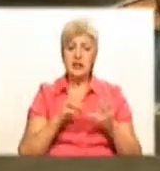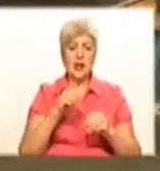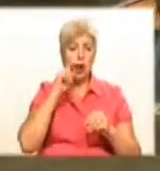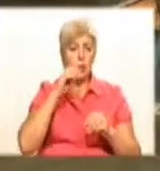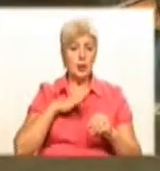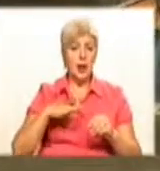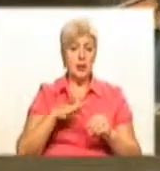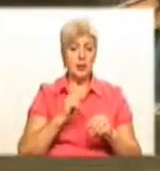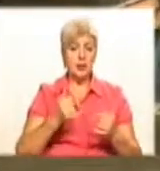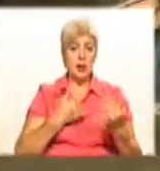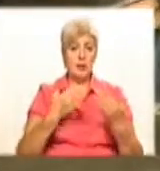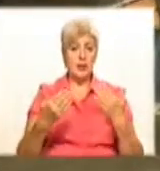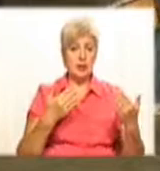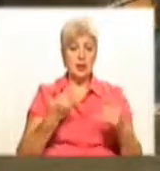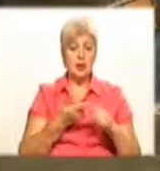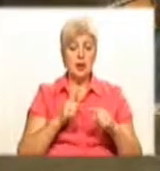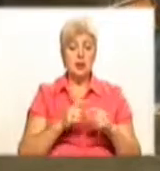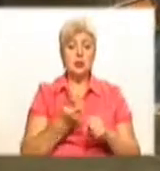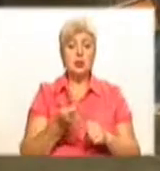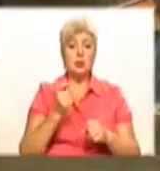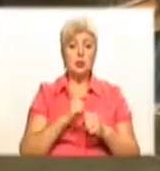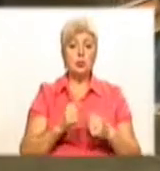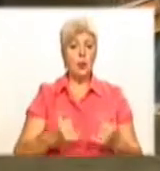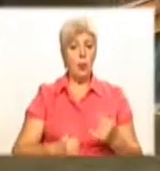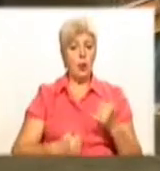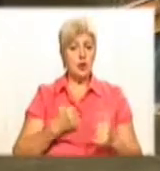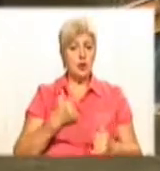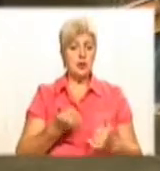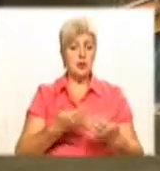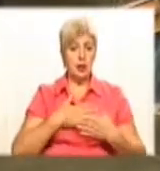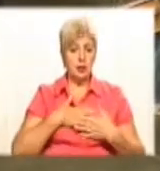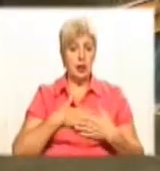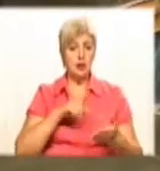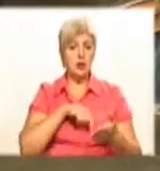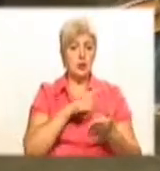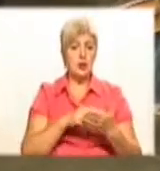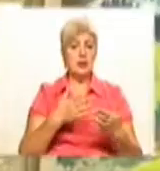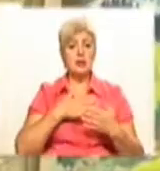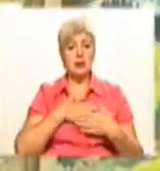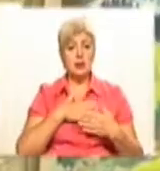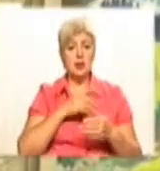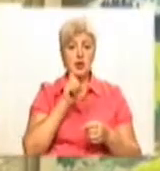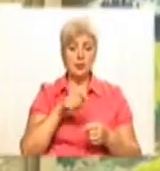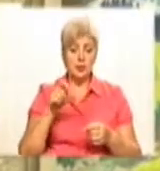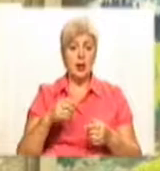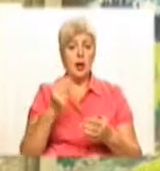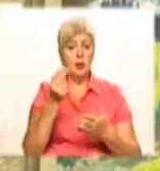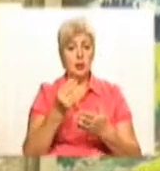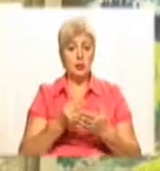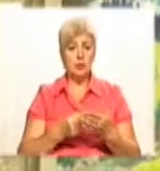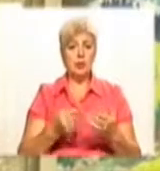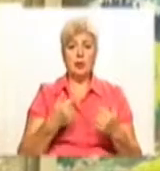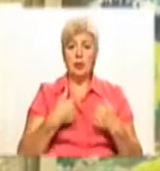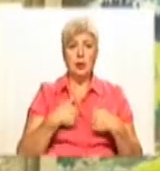це дуже почесно для нашого міста, для наших мешканців, для наших художників. Які можуть бути відпочинення від